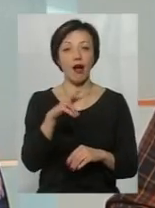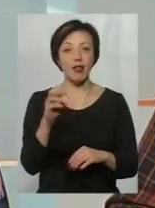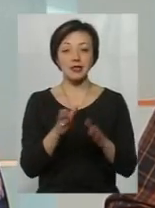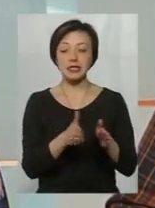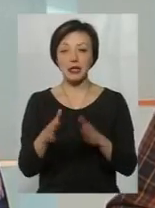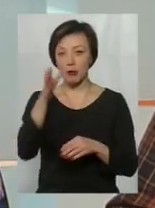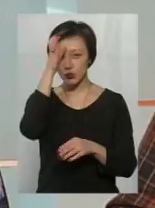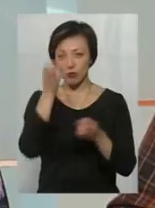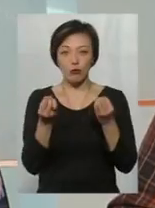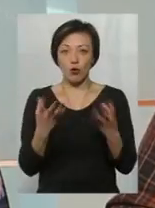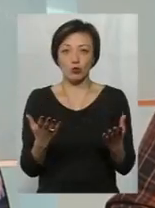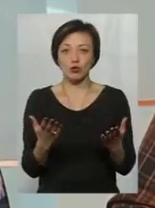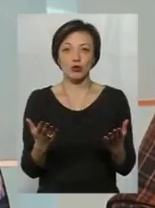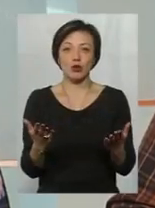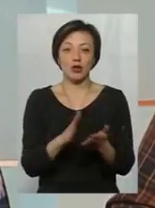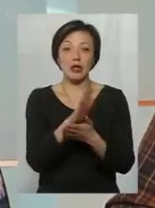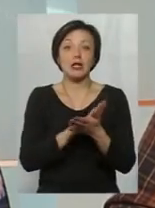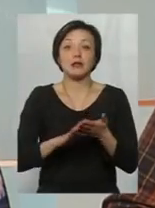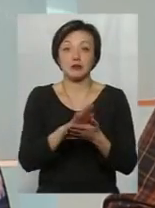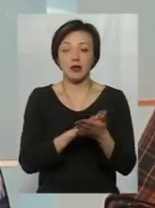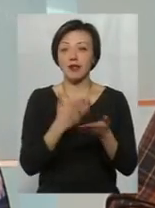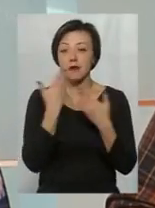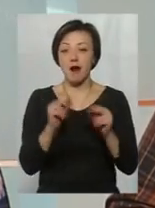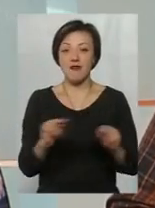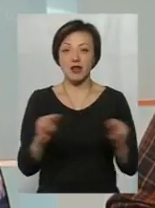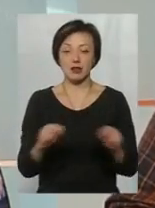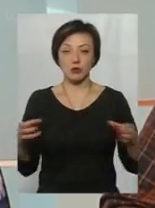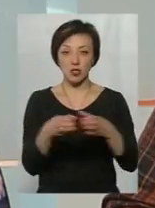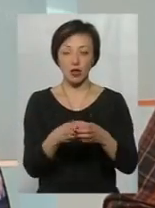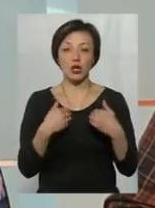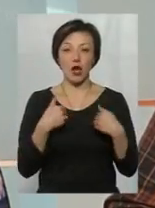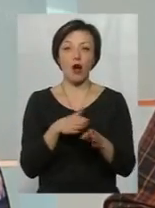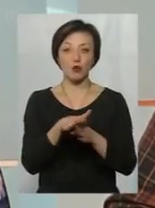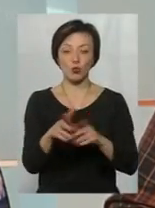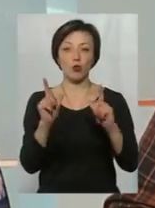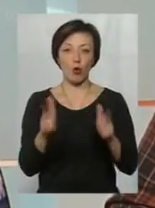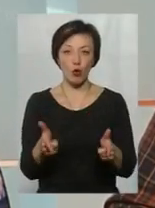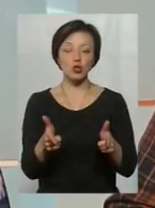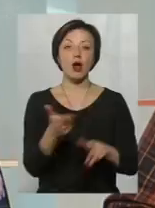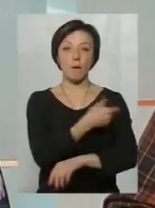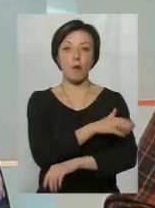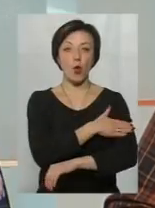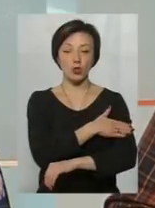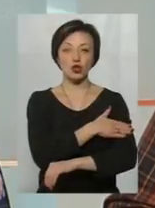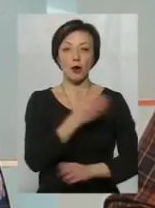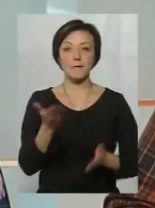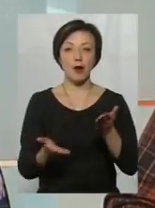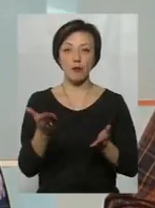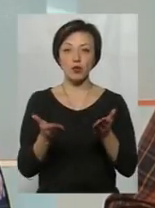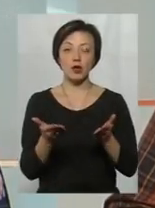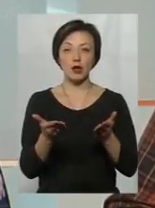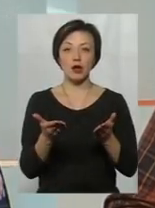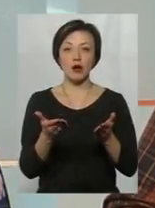система освіти просто ніяка, нема викладацького складу. І тут я абсолютно погоджуюся, що Польща, мабуть, в неї в